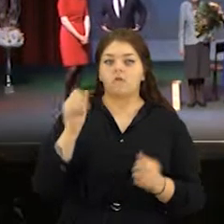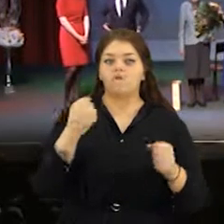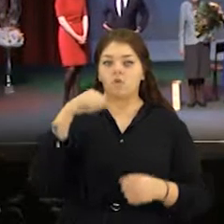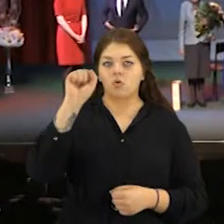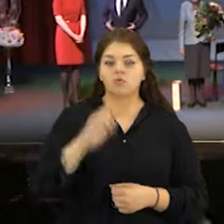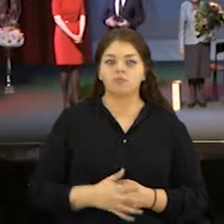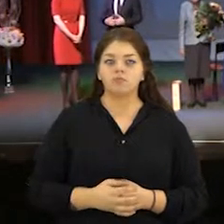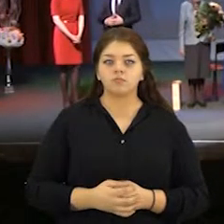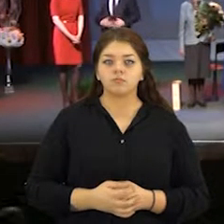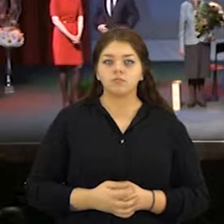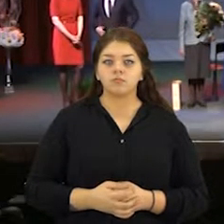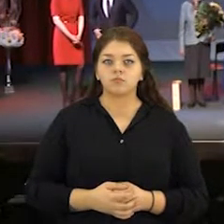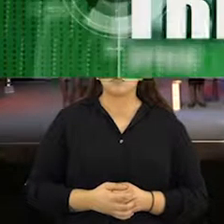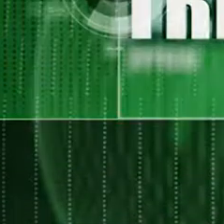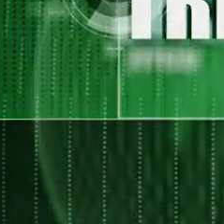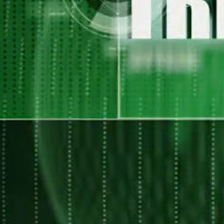Mitzkaitinė iš Vėriškių.